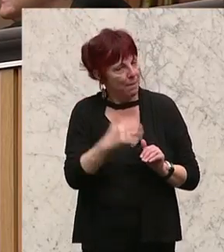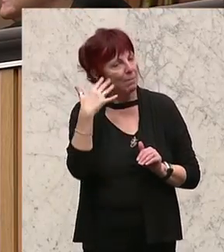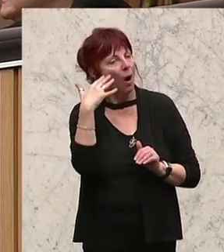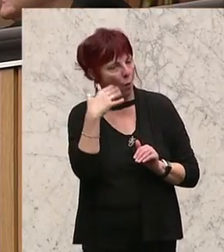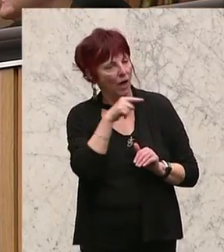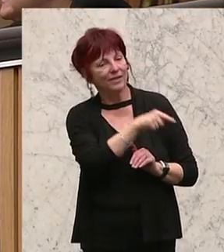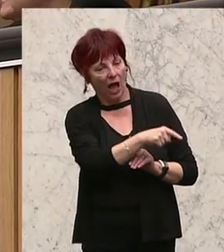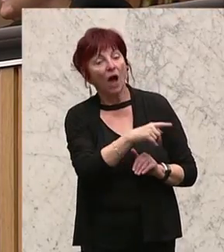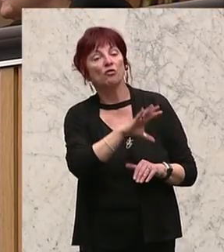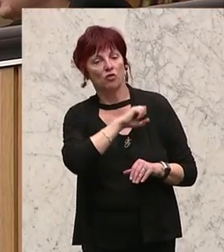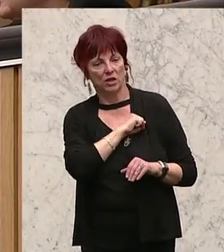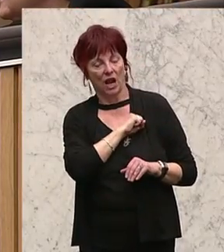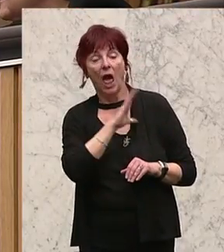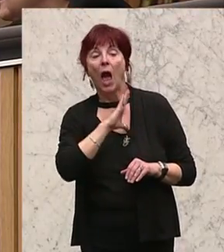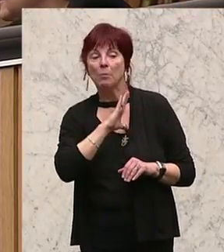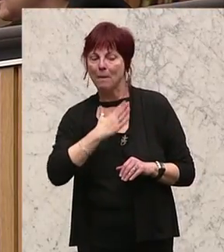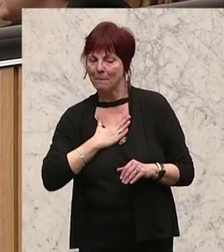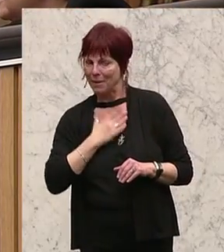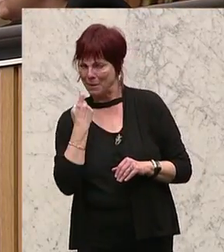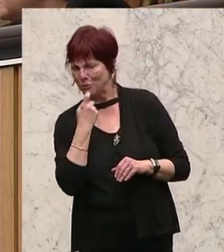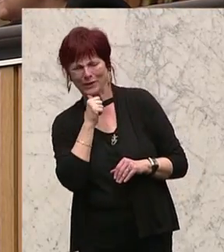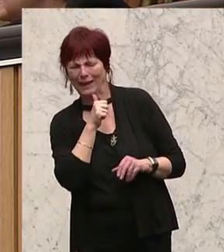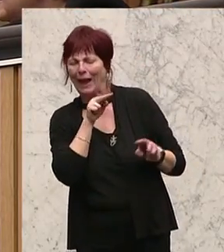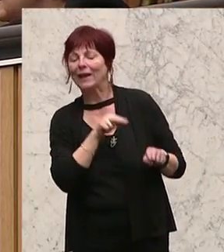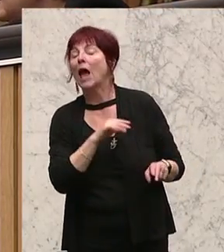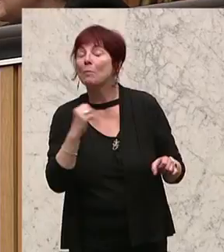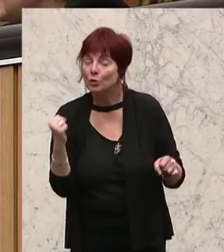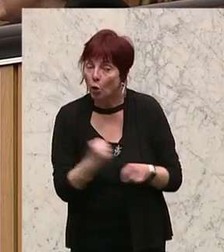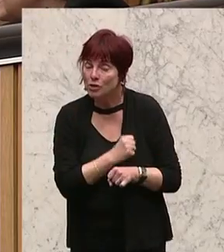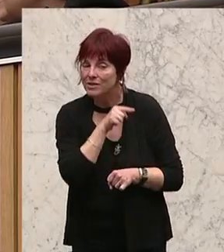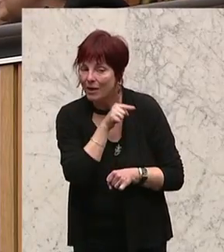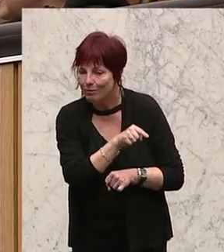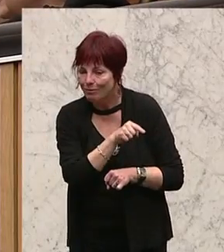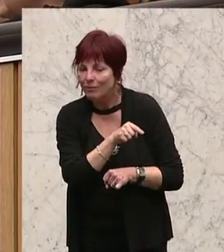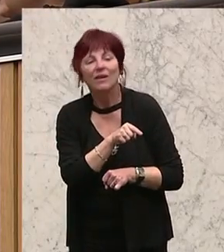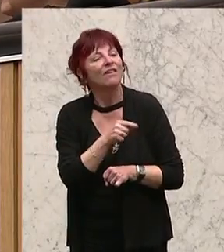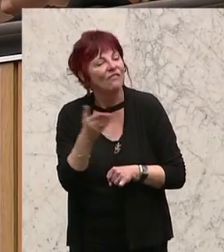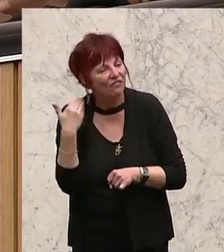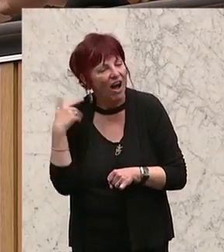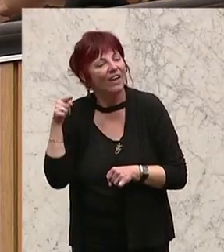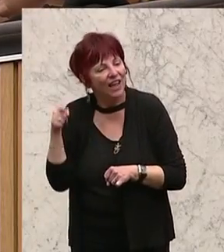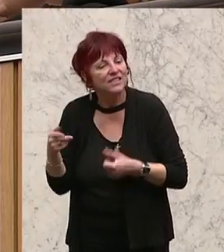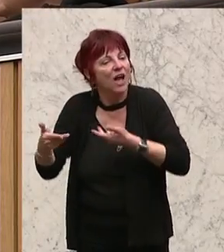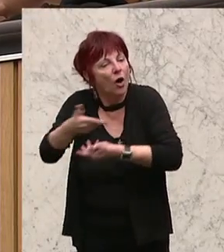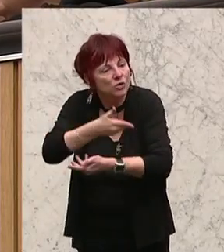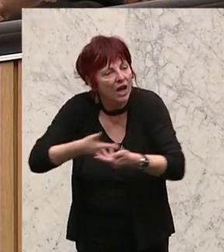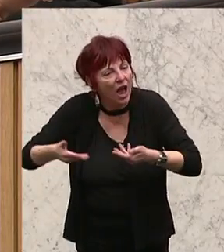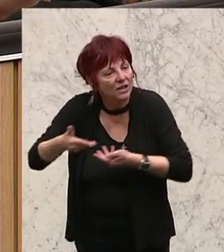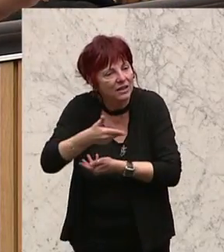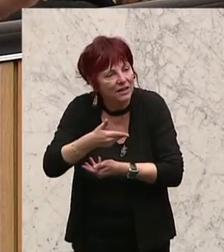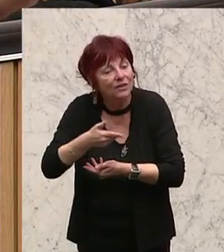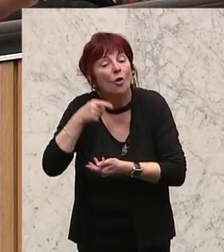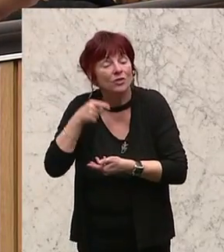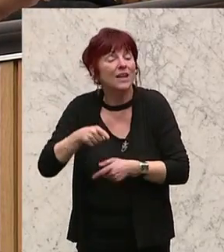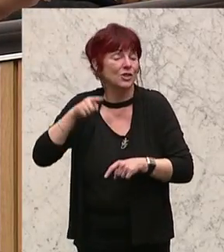gewesen. Das muss ich ganz offen sagen, das wäre nicht gerecht gewesen. Aber es ist auch nicht gerecht, und das sage ich hier auch, und das ist das Schlechte an dieser